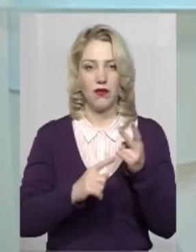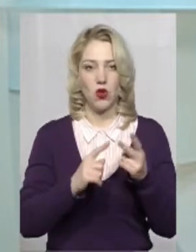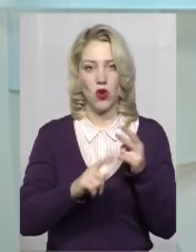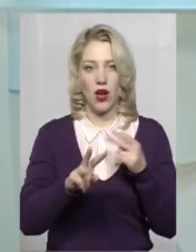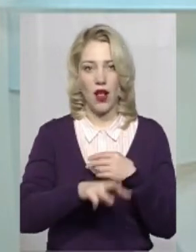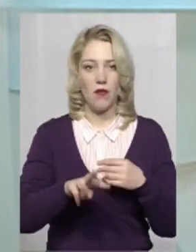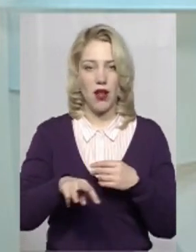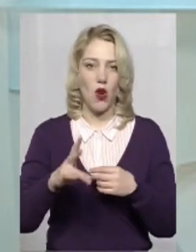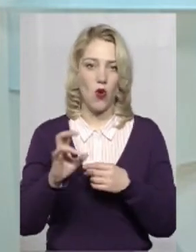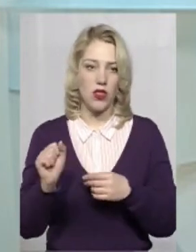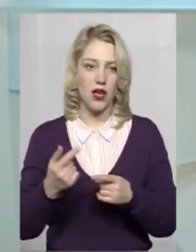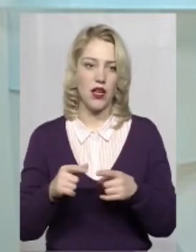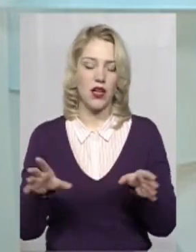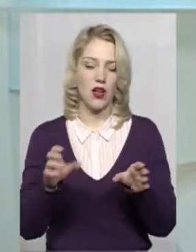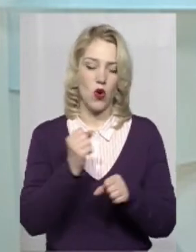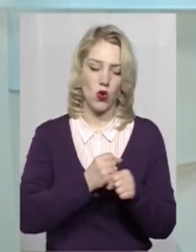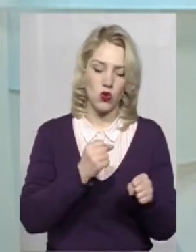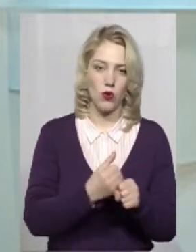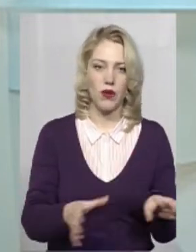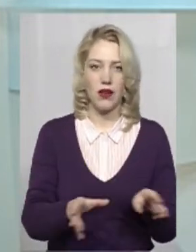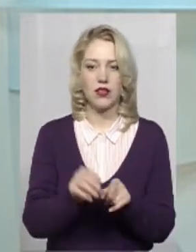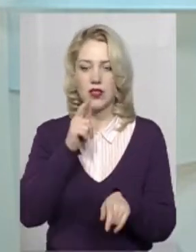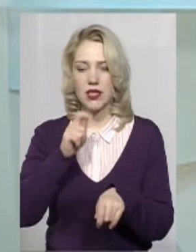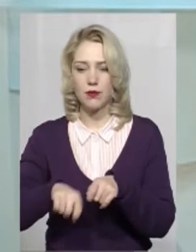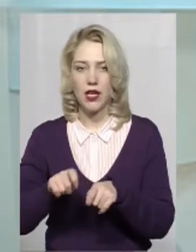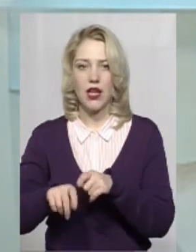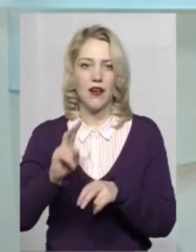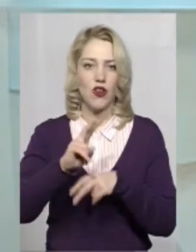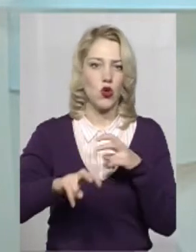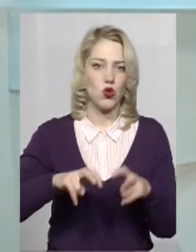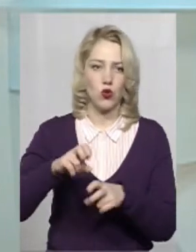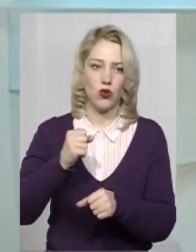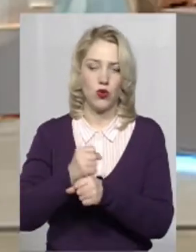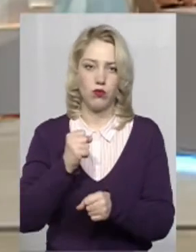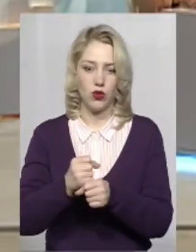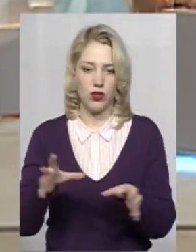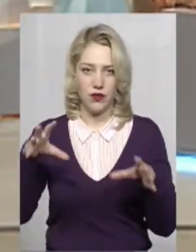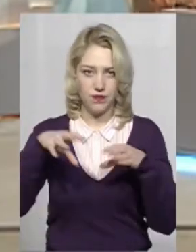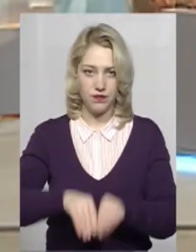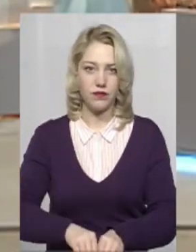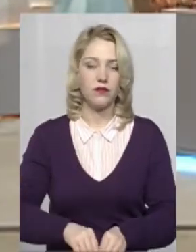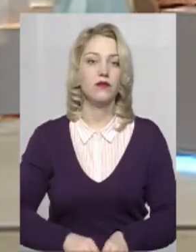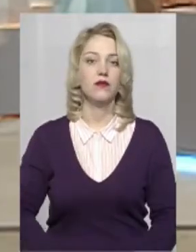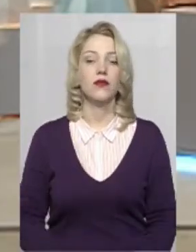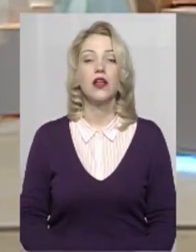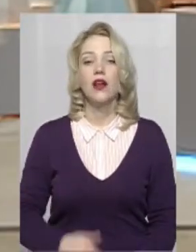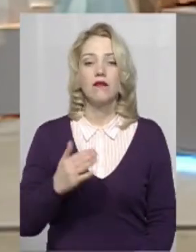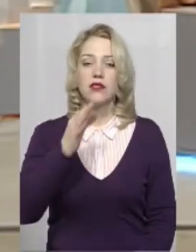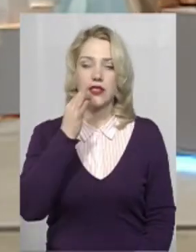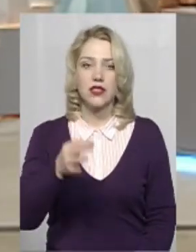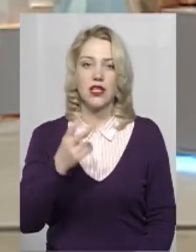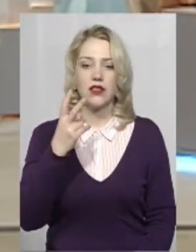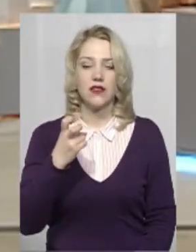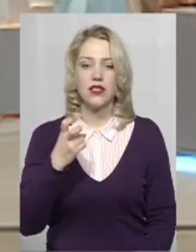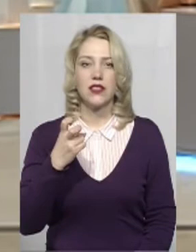мільйона. Це розробка разом з експортизою, разом з вишукувальними роботами. От ви сказали 280